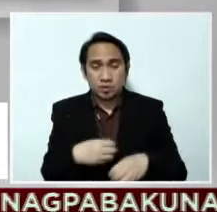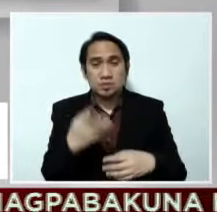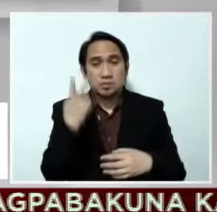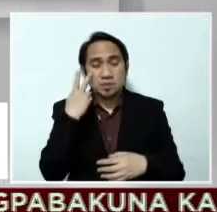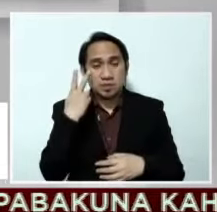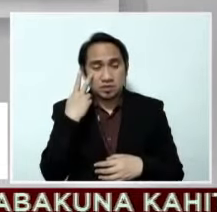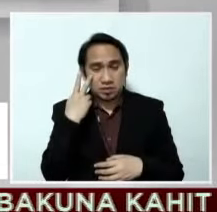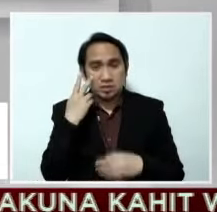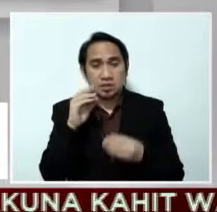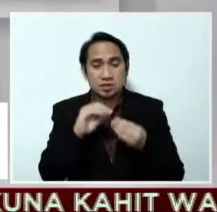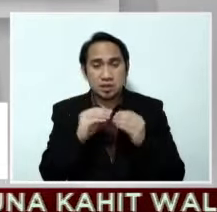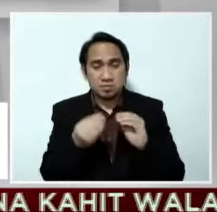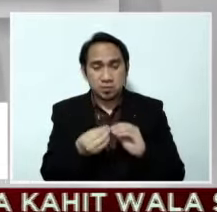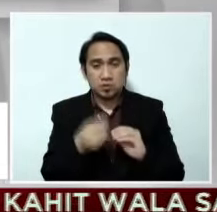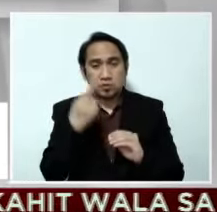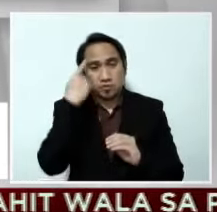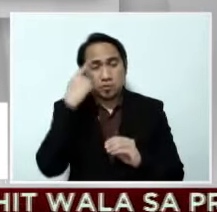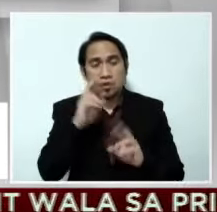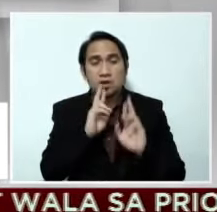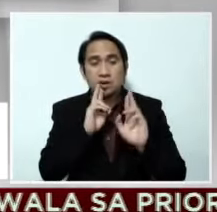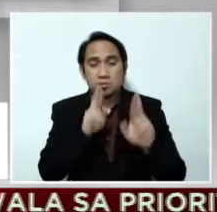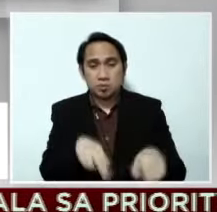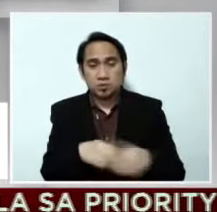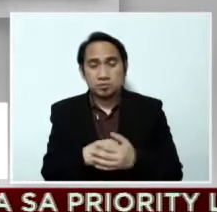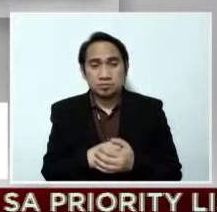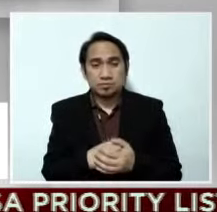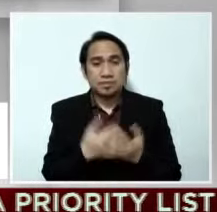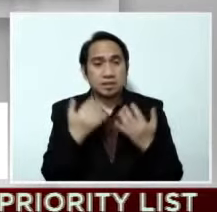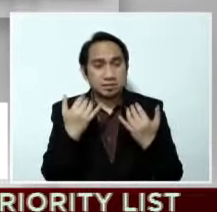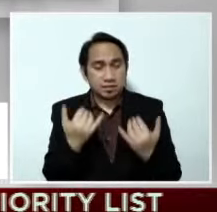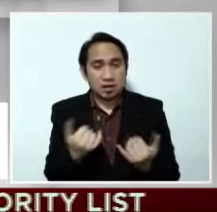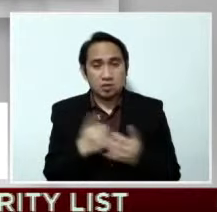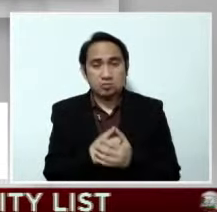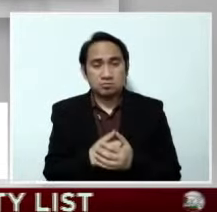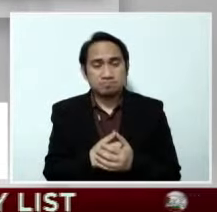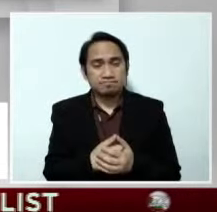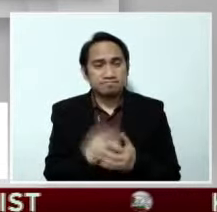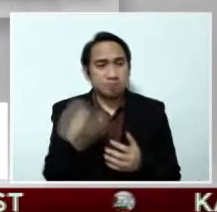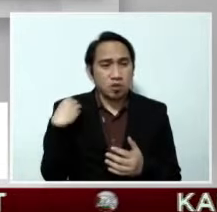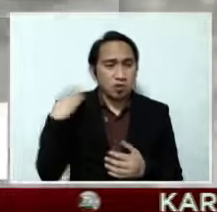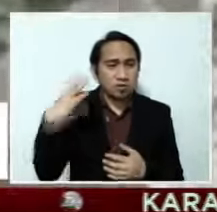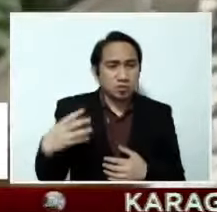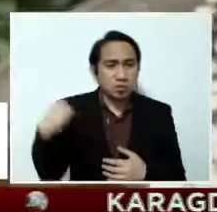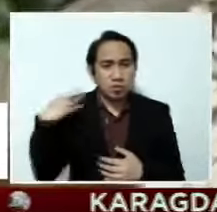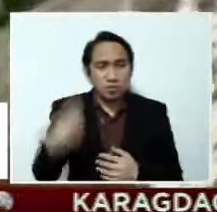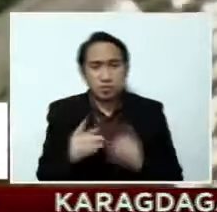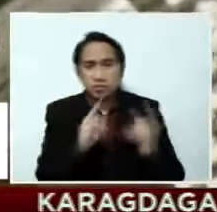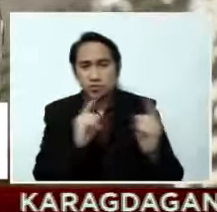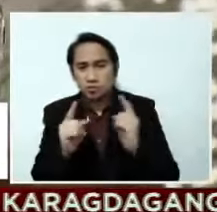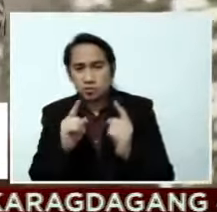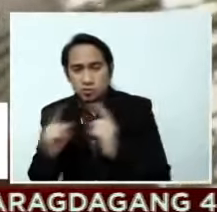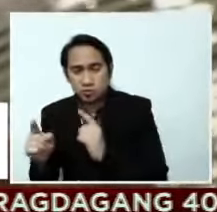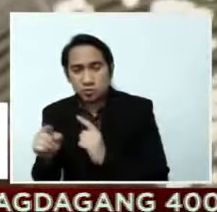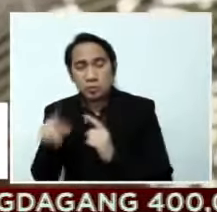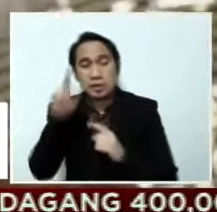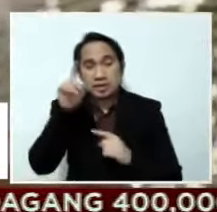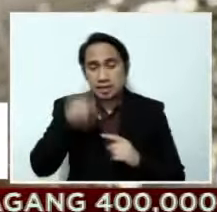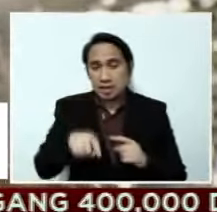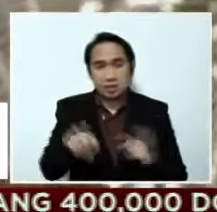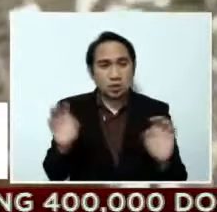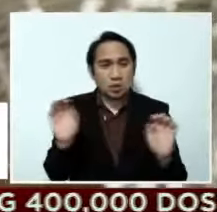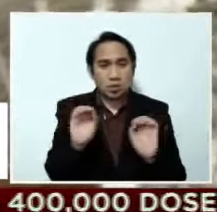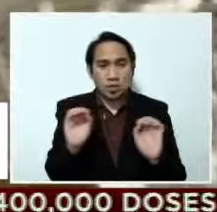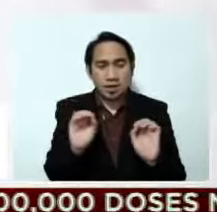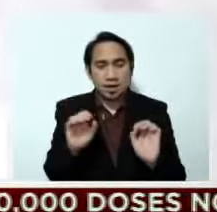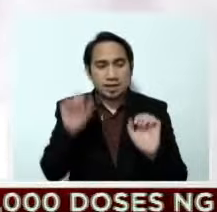hotline ng DOH para mag-report. Kinausap na rin ng mga opisyal ng ahensya ang regional directors para paalalahan ng wala dapat